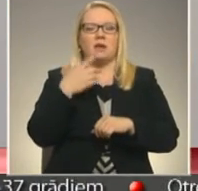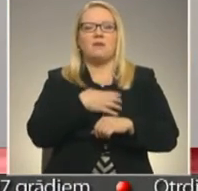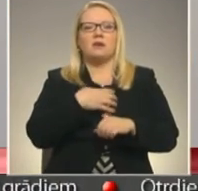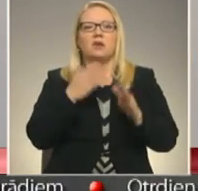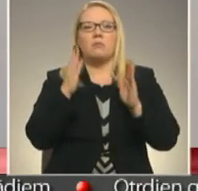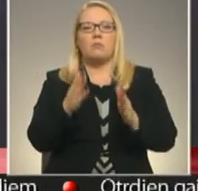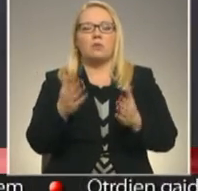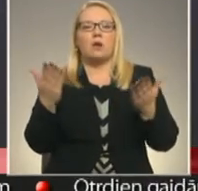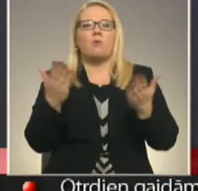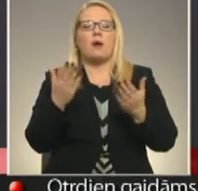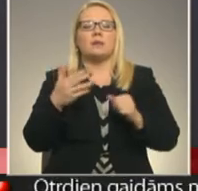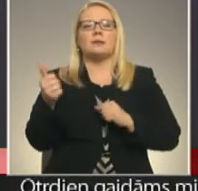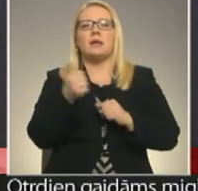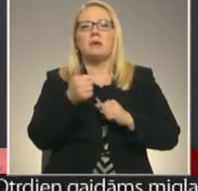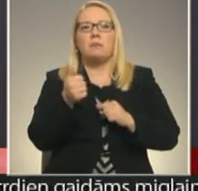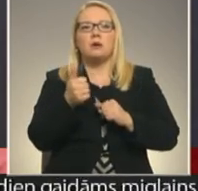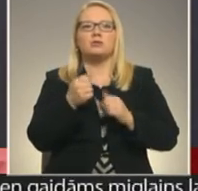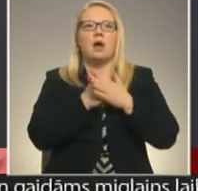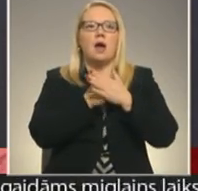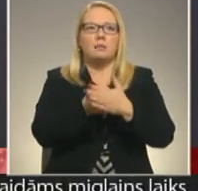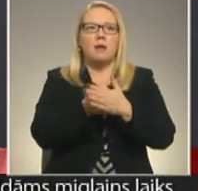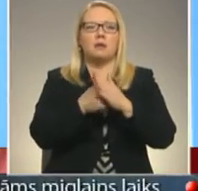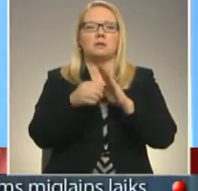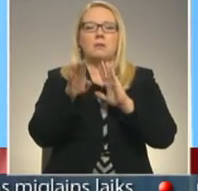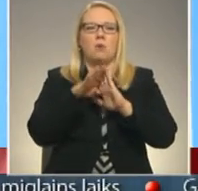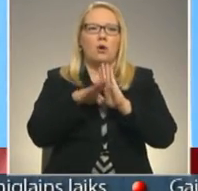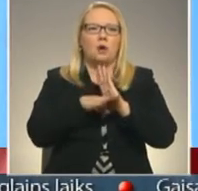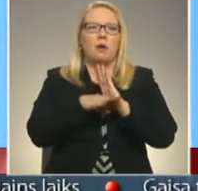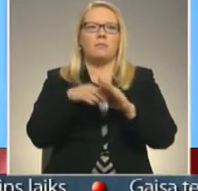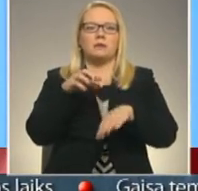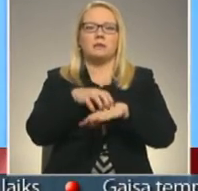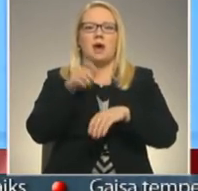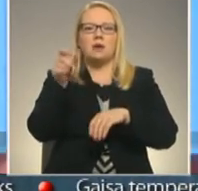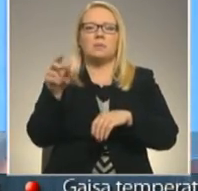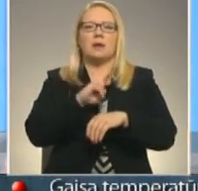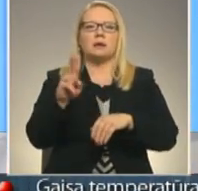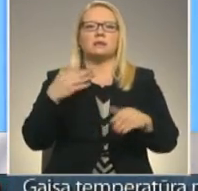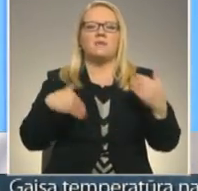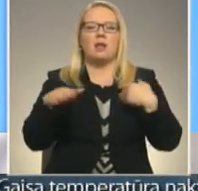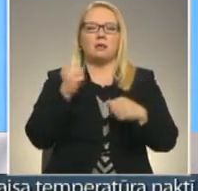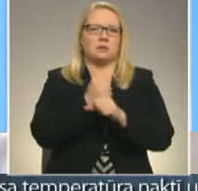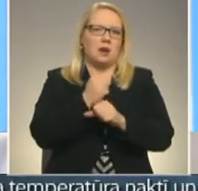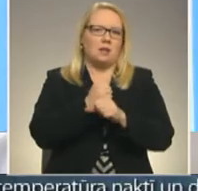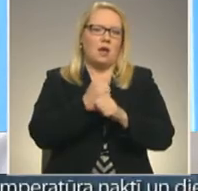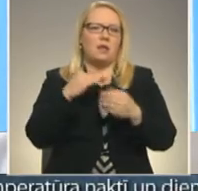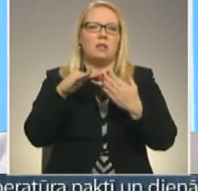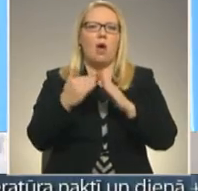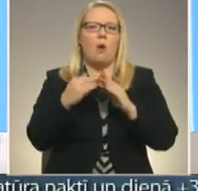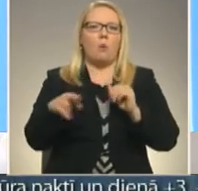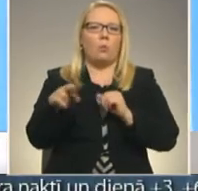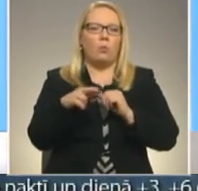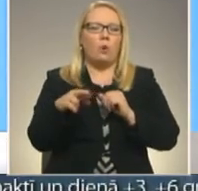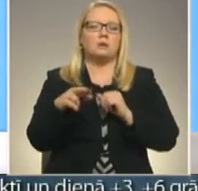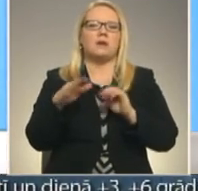īpaši atbalsta programmas ārstiem, kas vēlas strādāt laukos,